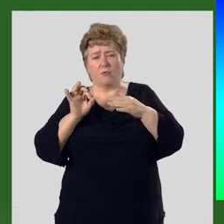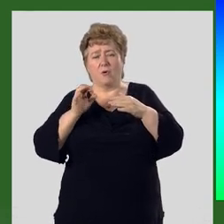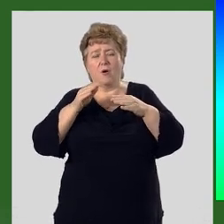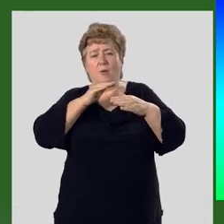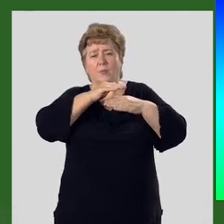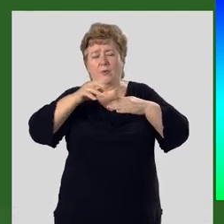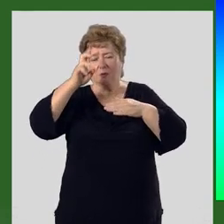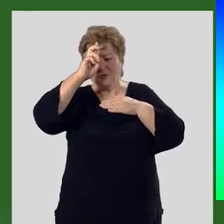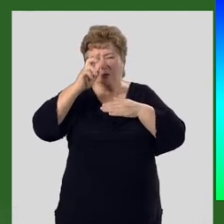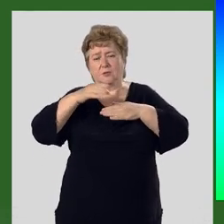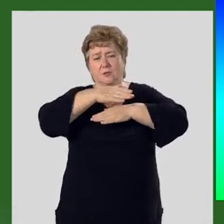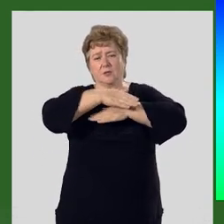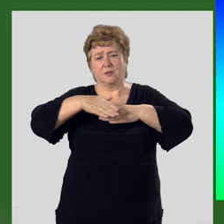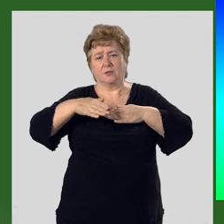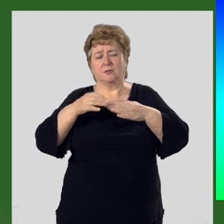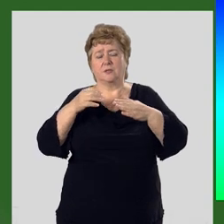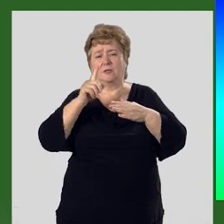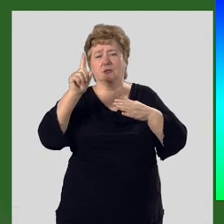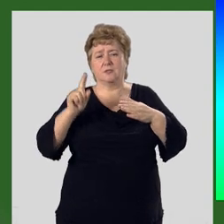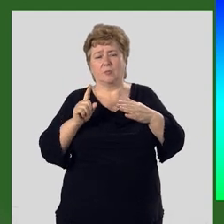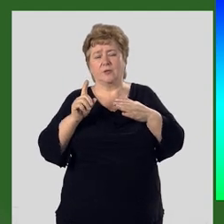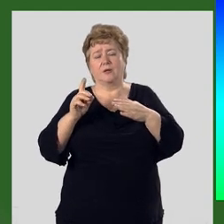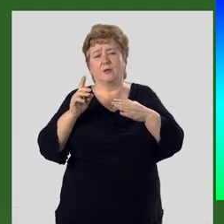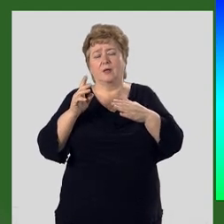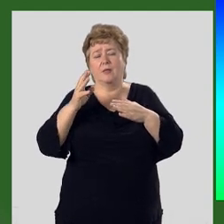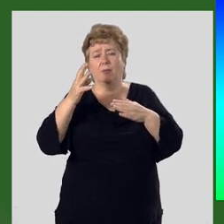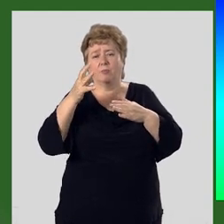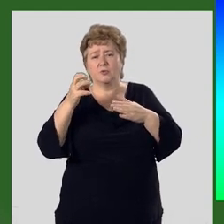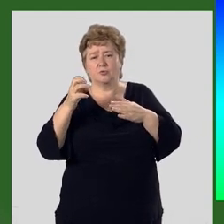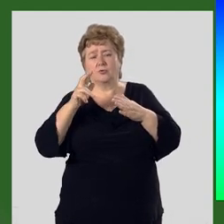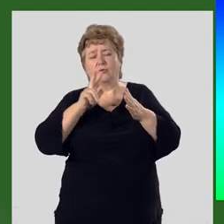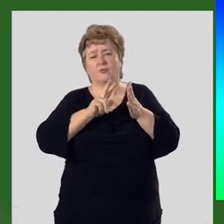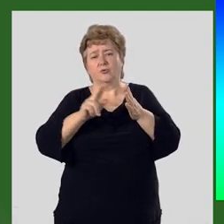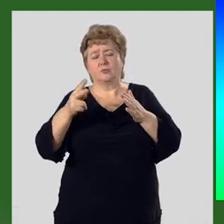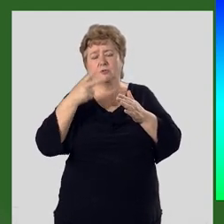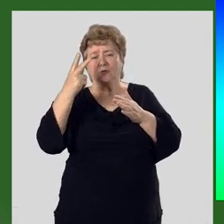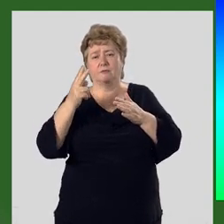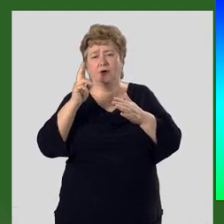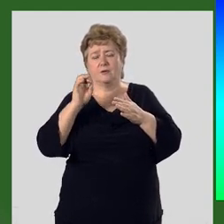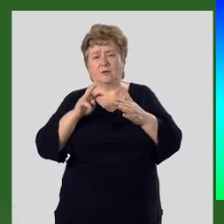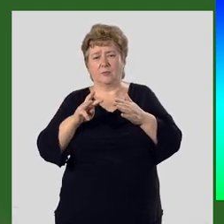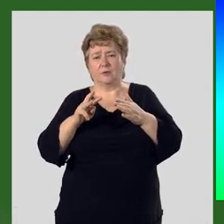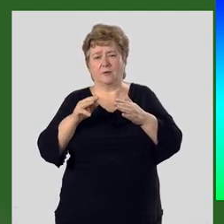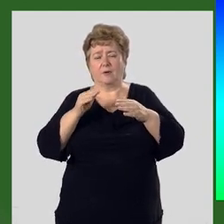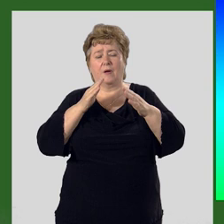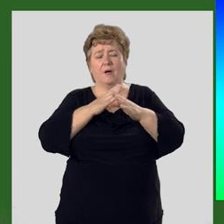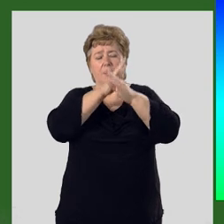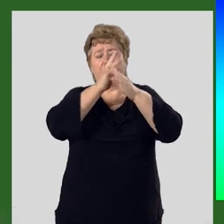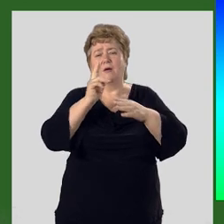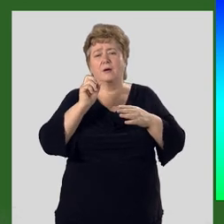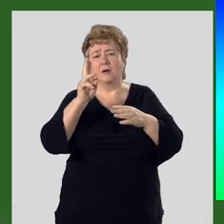по государственной границе на запад на 582 километра. Хребет